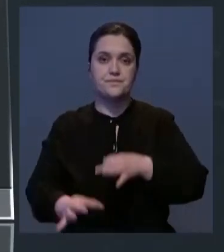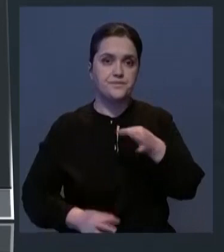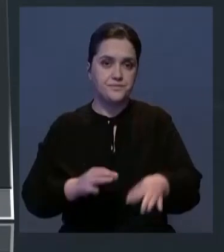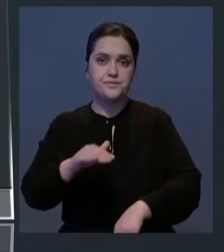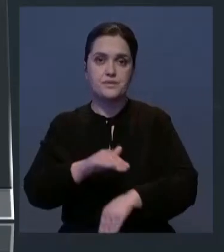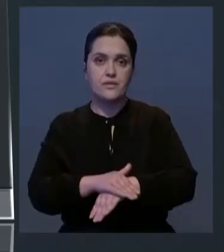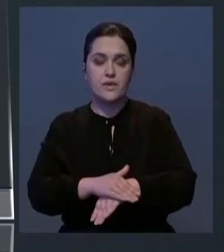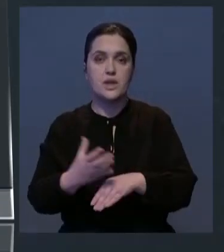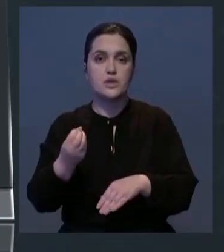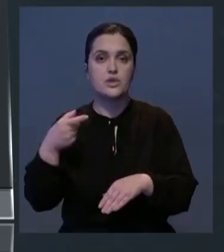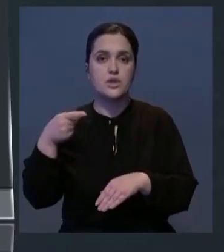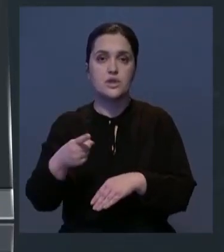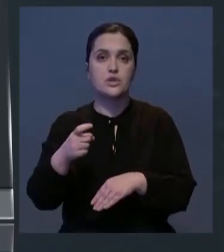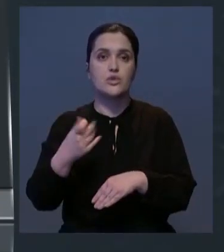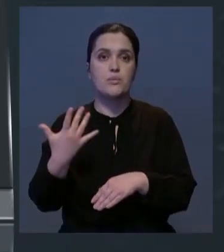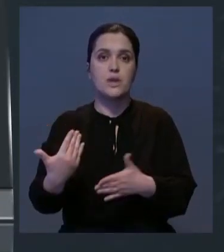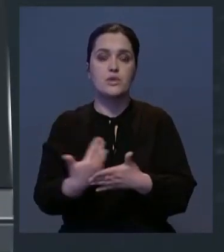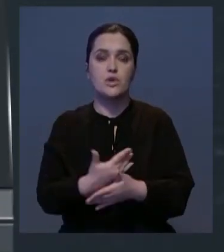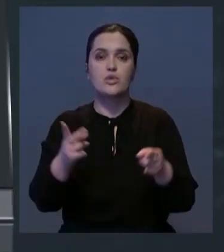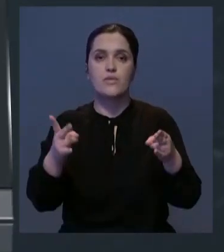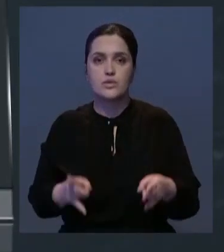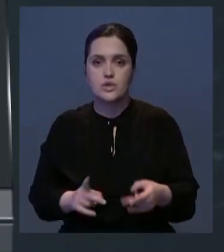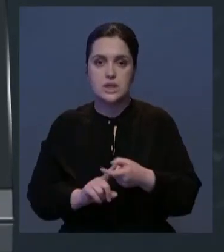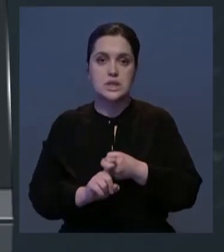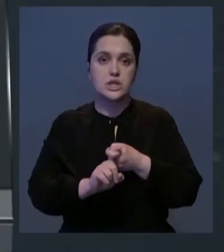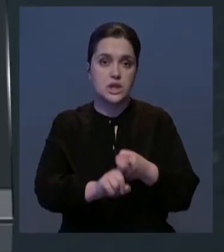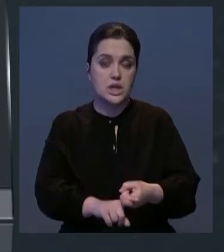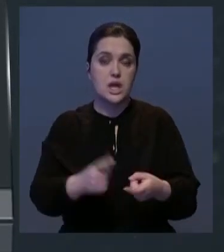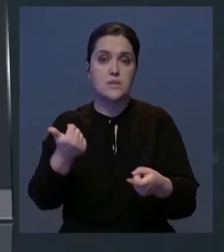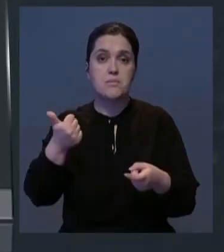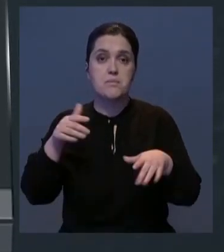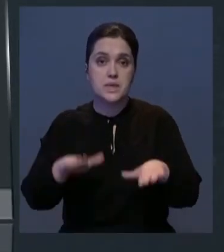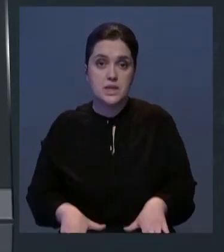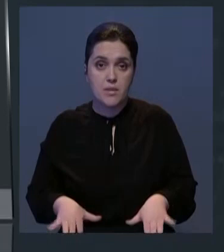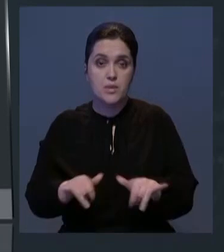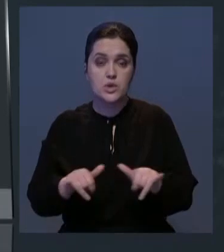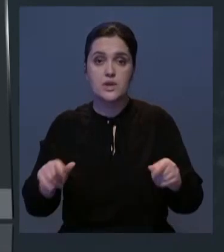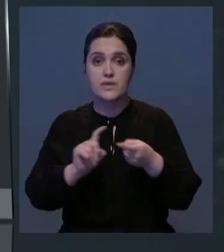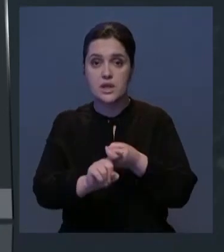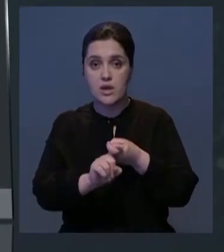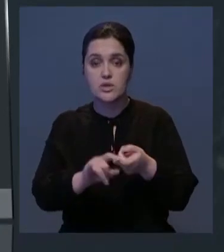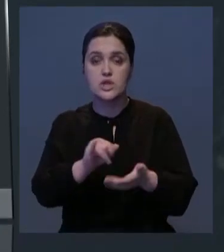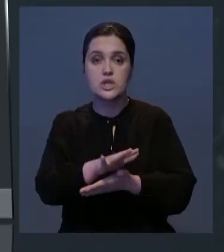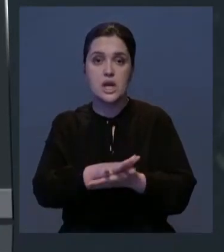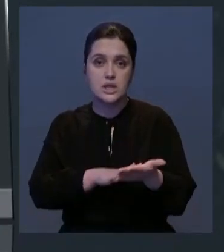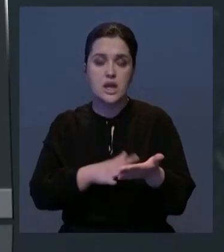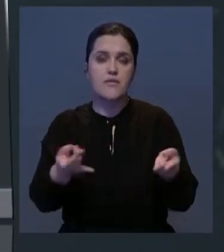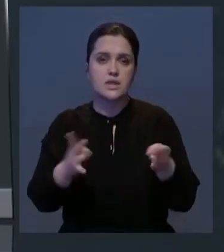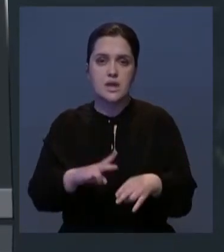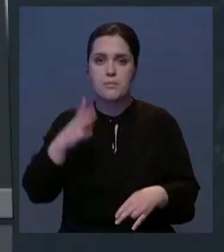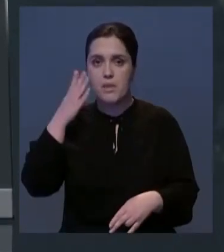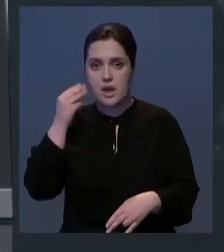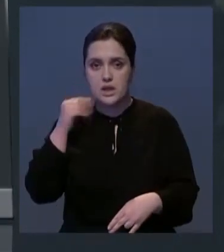сутки в стране выявлено еще 1150 новых случаев заражения. На первом месте по приросту инфицированных продолжает